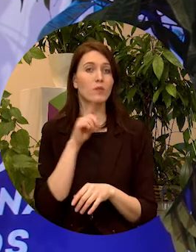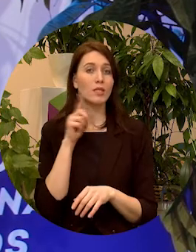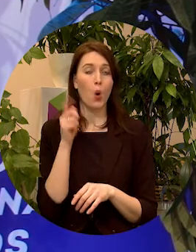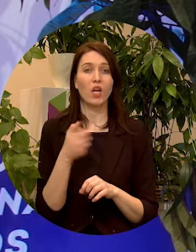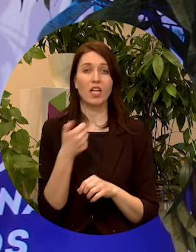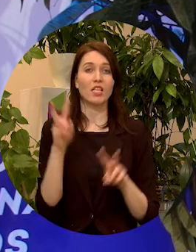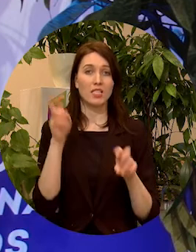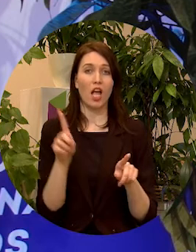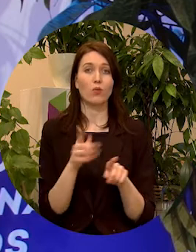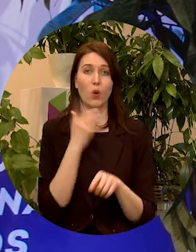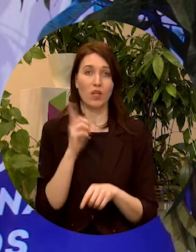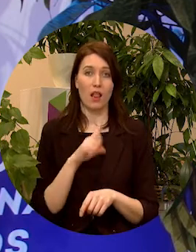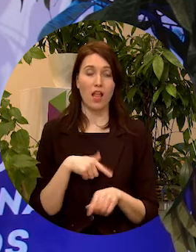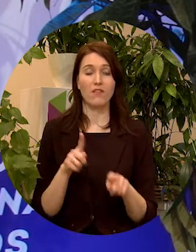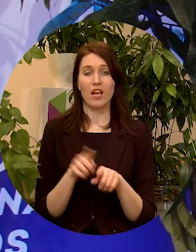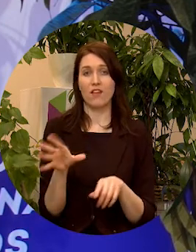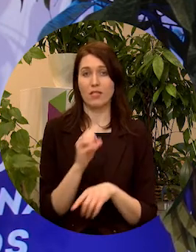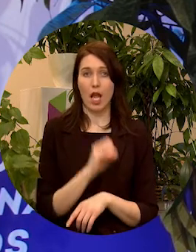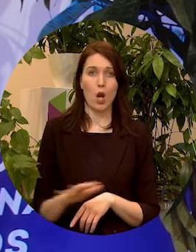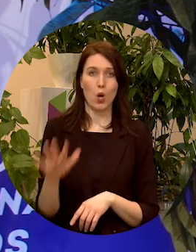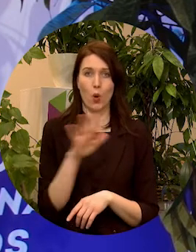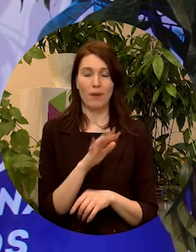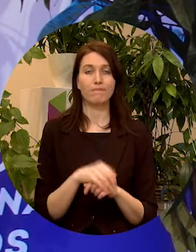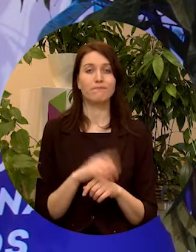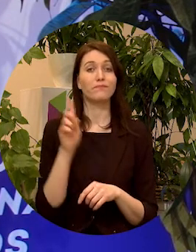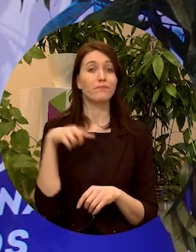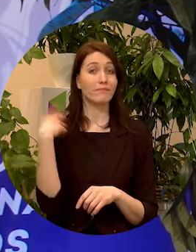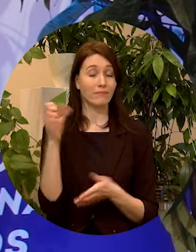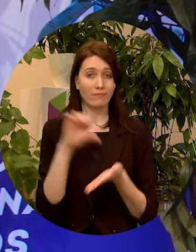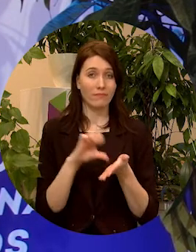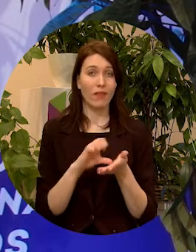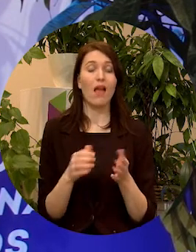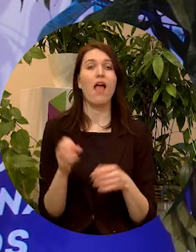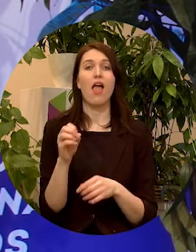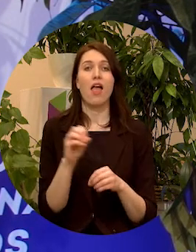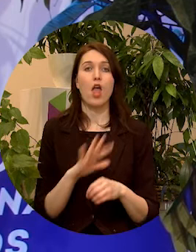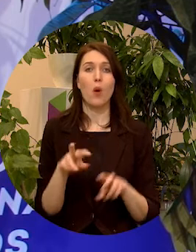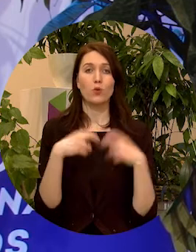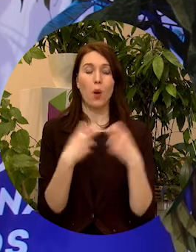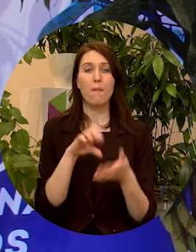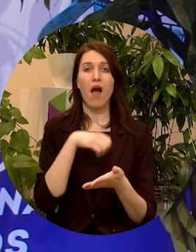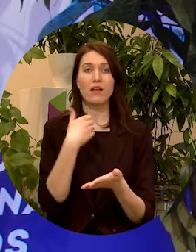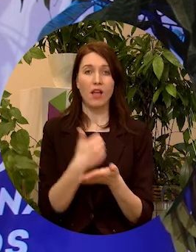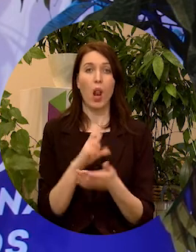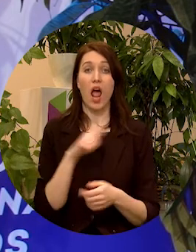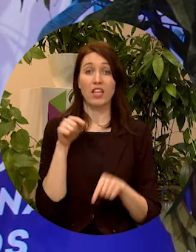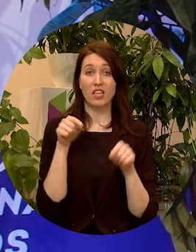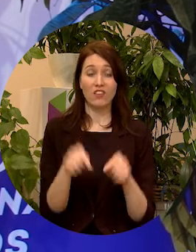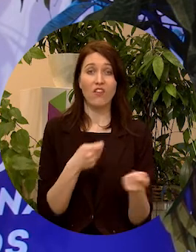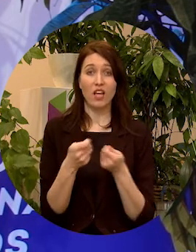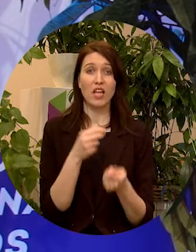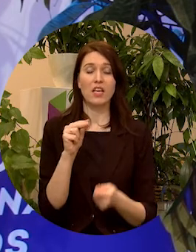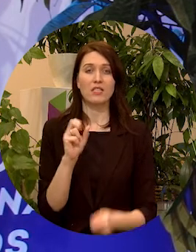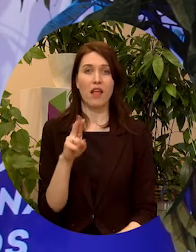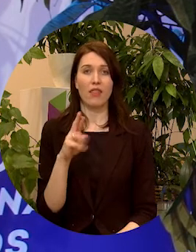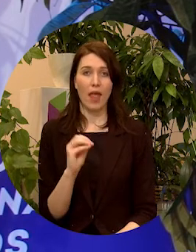Latvijā, bet arī visā Eiropā. Kā nākamo runātāju es aicinu Eiropas komisijas pārstāvniecības Latvijā vadītāju Zani